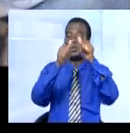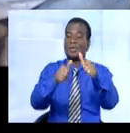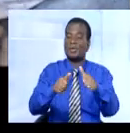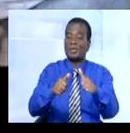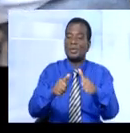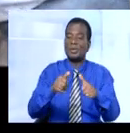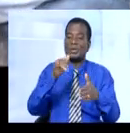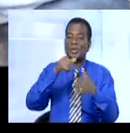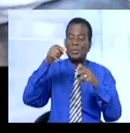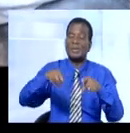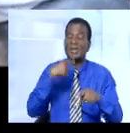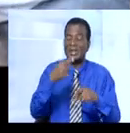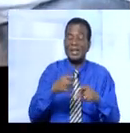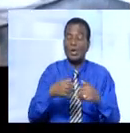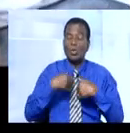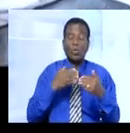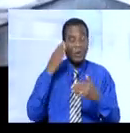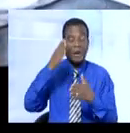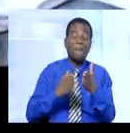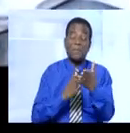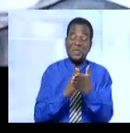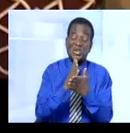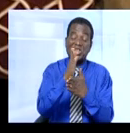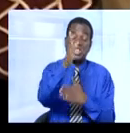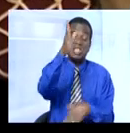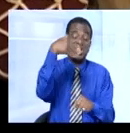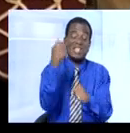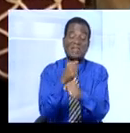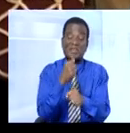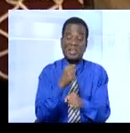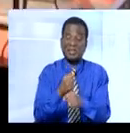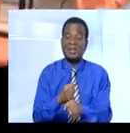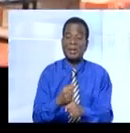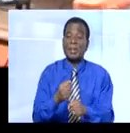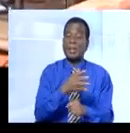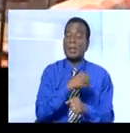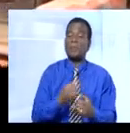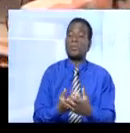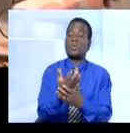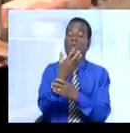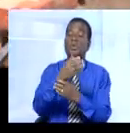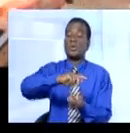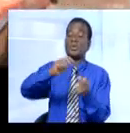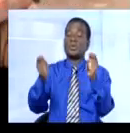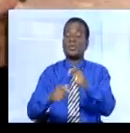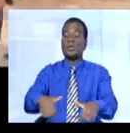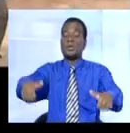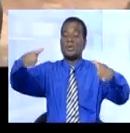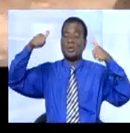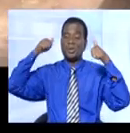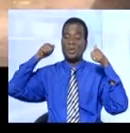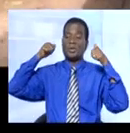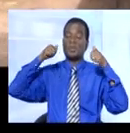lauréat des lauréats parce que le MIVA attend les artisans lauréats des différents pays, d'où le thème promotion de l'innovation et de l'excellence